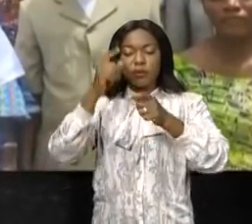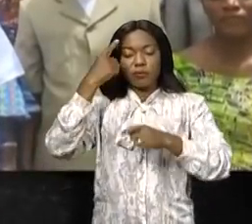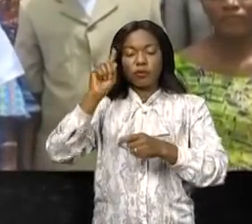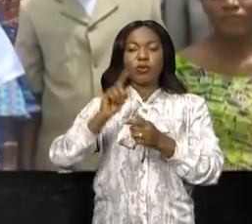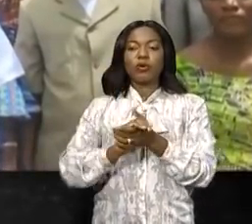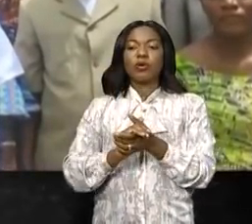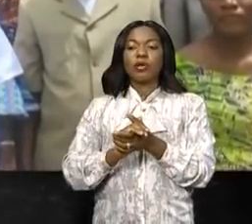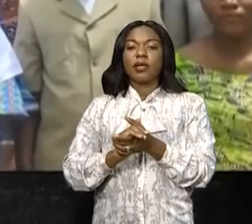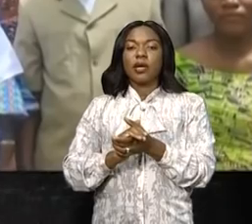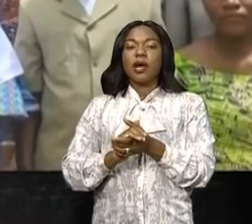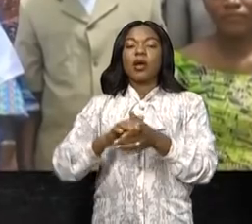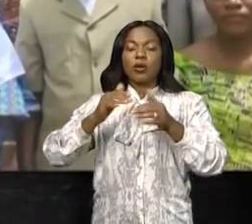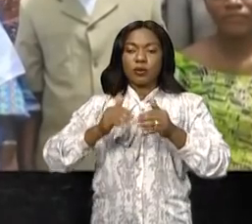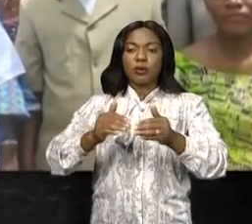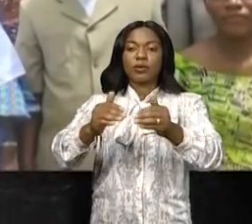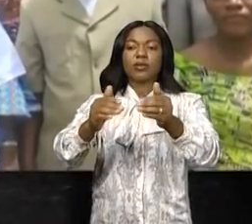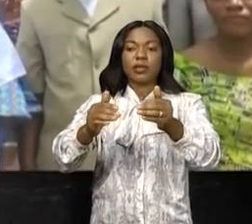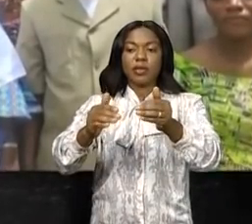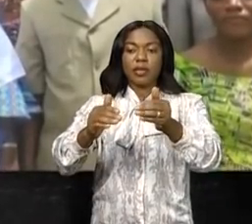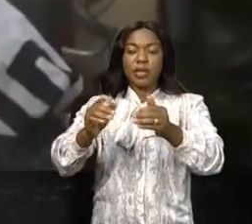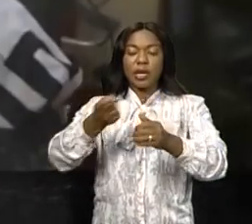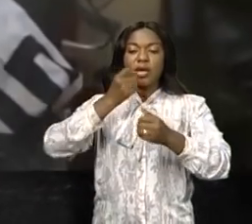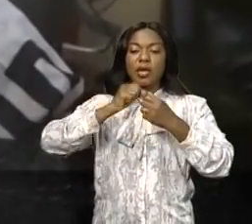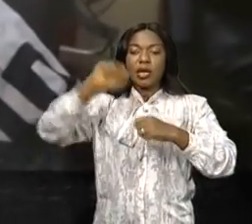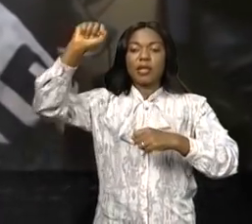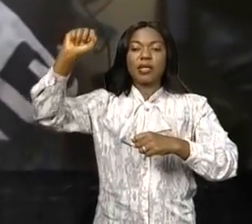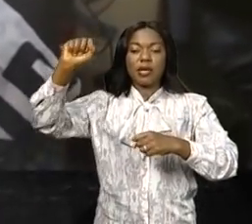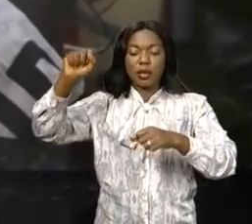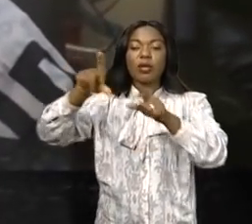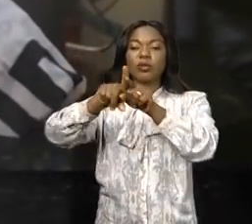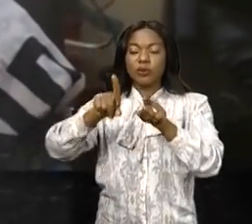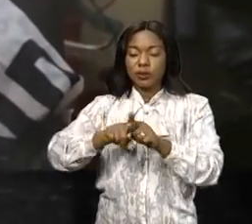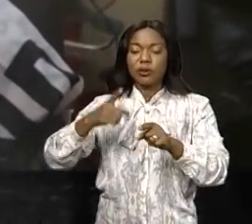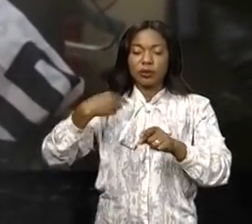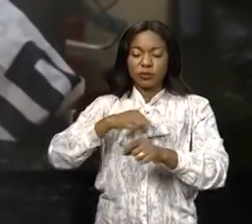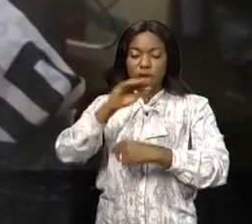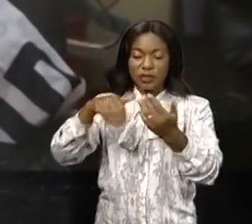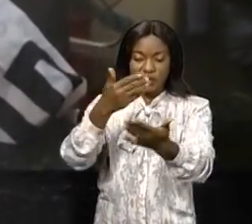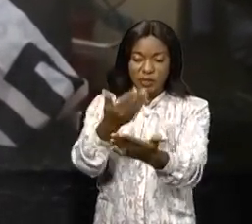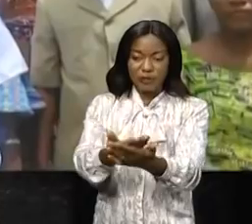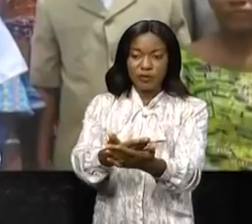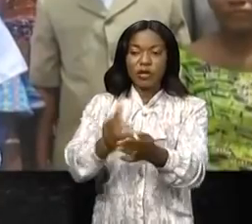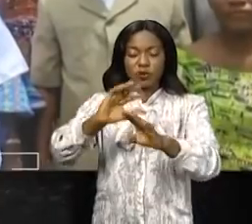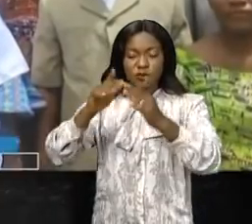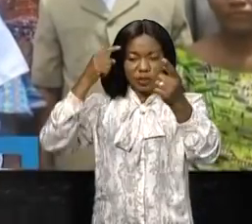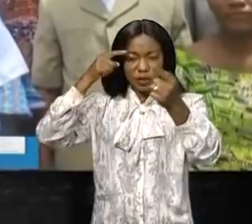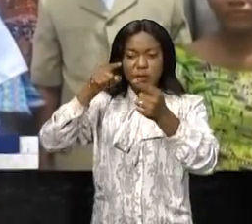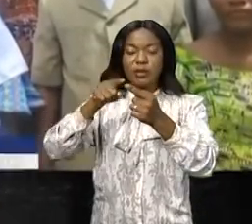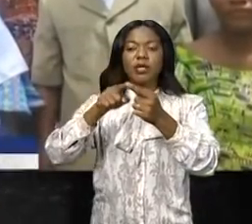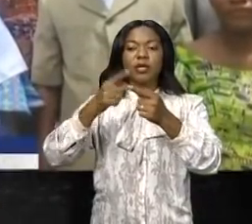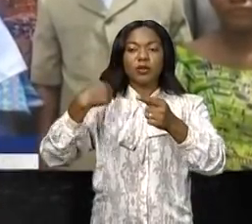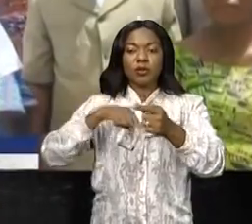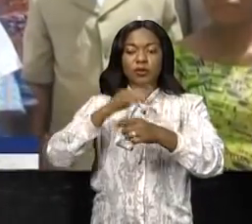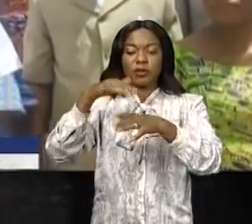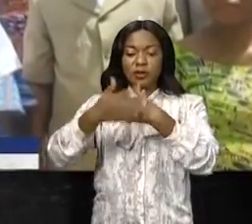vraiment mener à bon port notre bateau et que nous puissions arriver à tous les objectifs que nous allons fixer